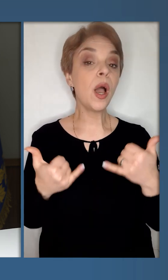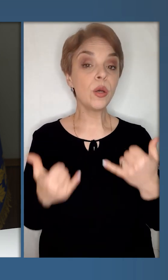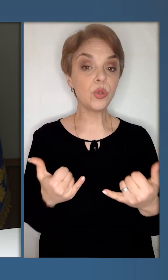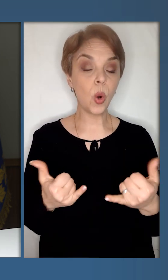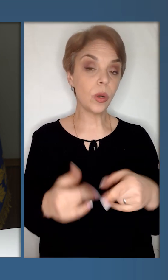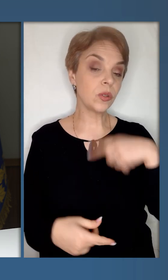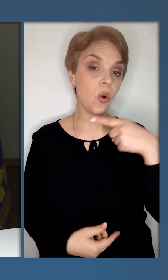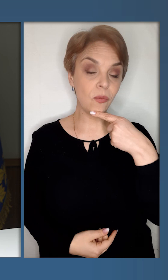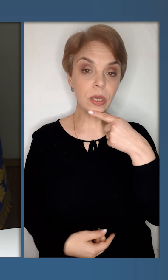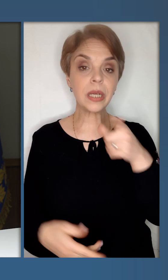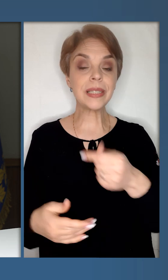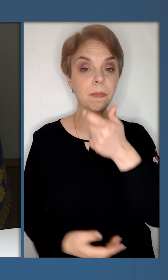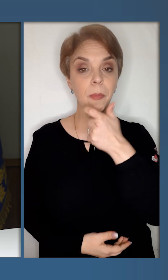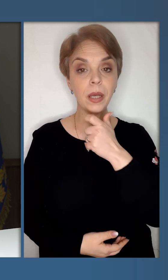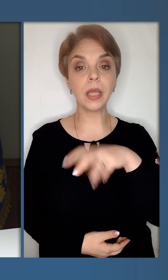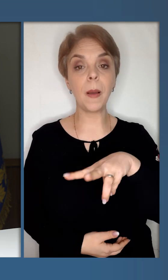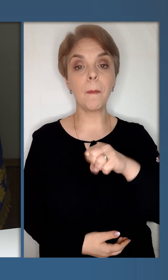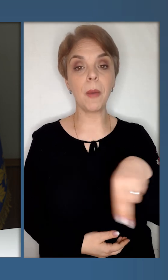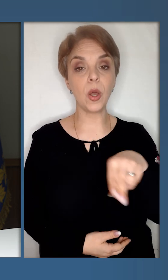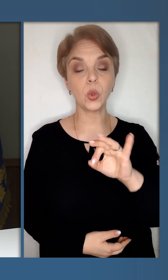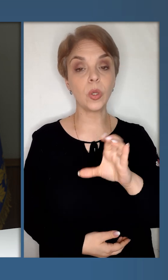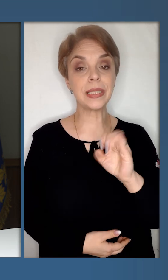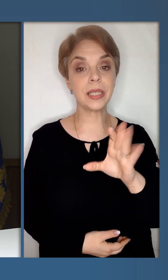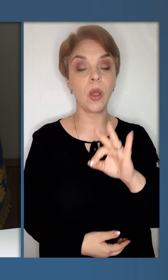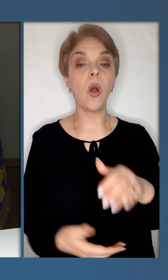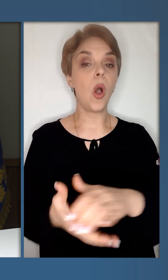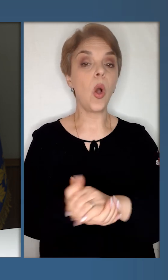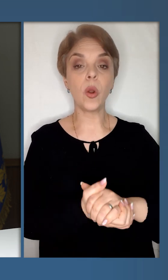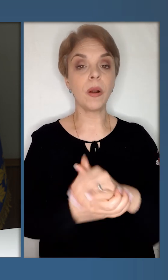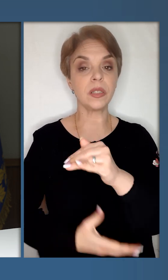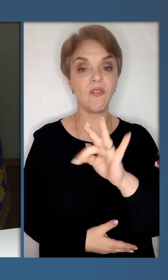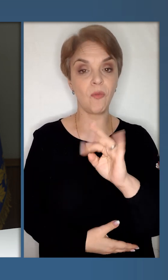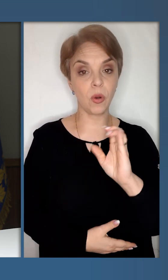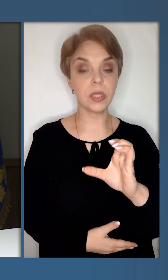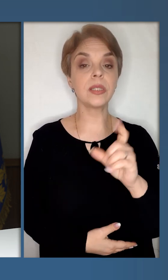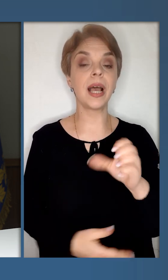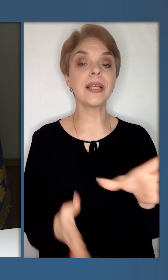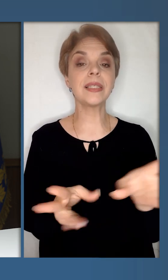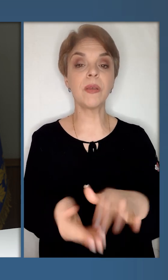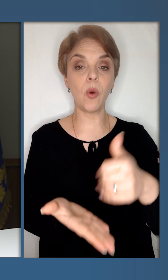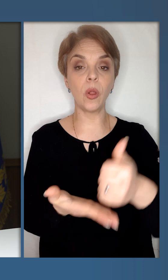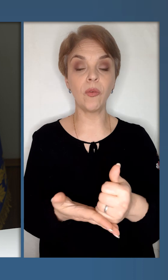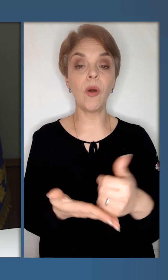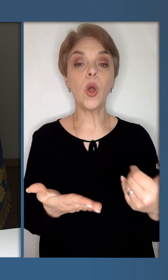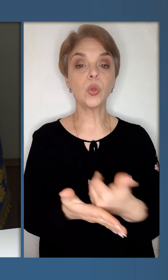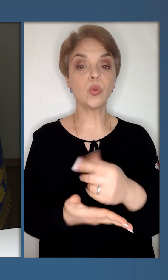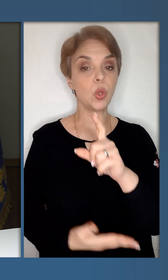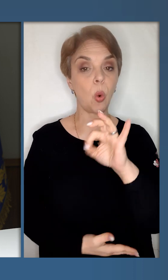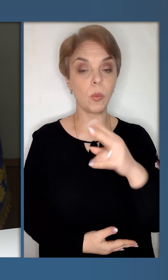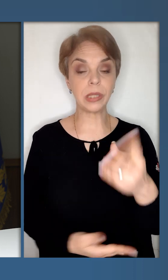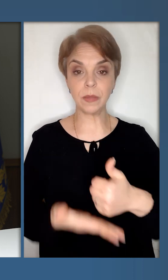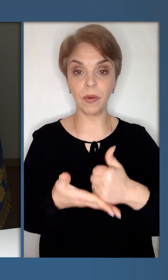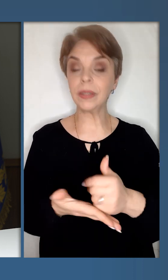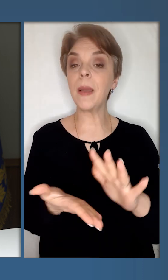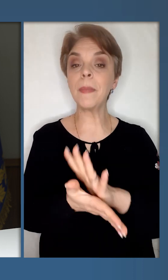Сьогодні ж говорив із паном Мердоком, сіо корпорації «Фокс» та співголовою «Ньюс Корп»,